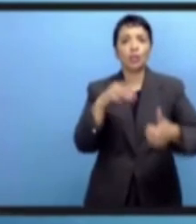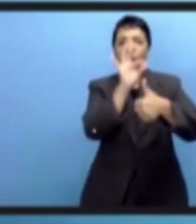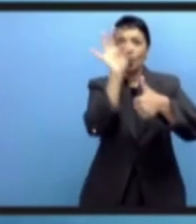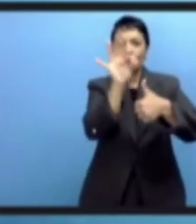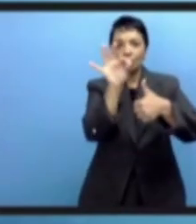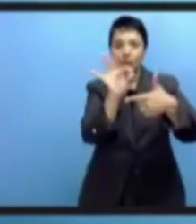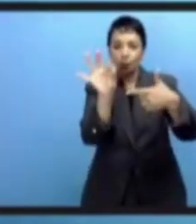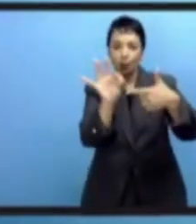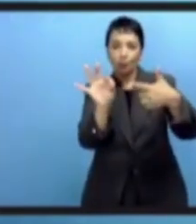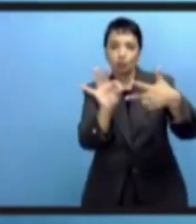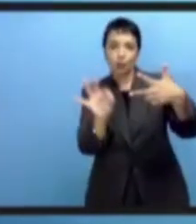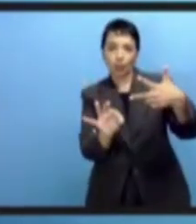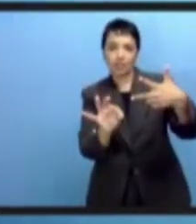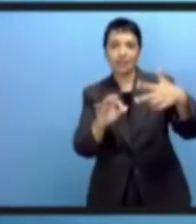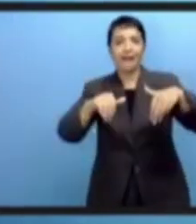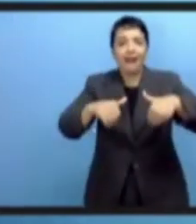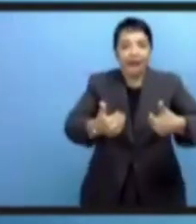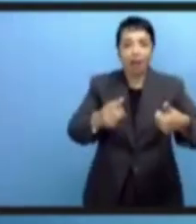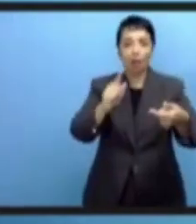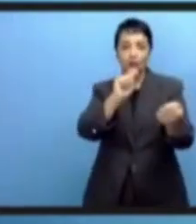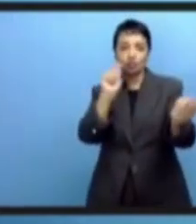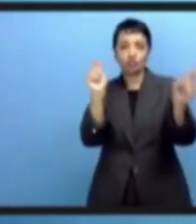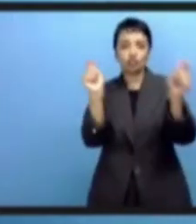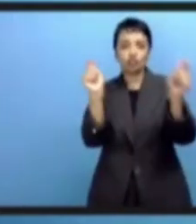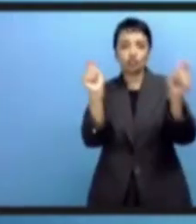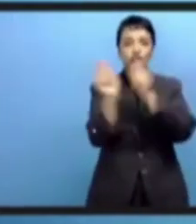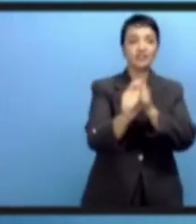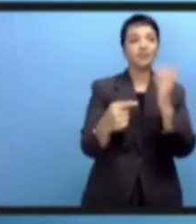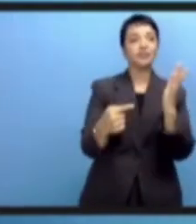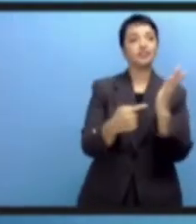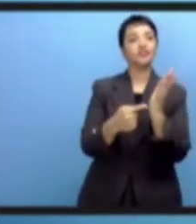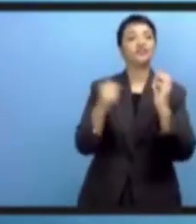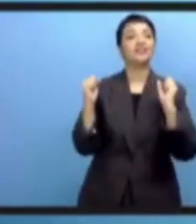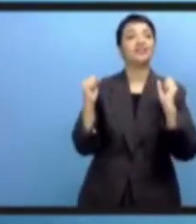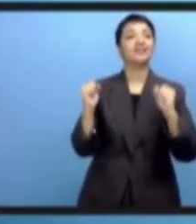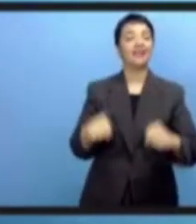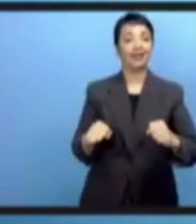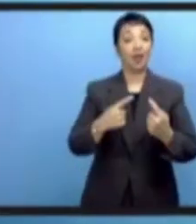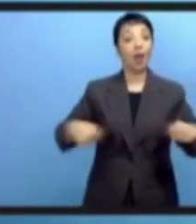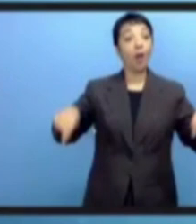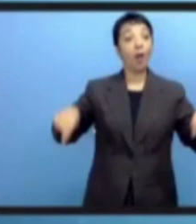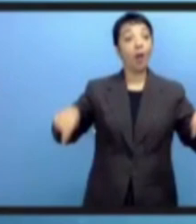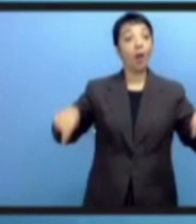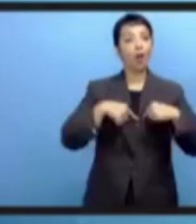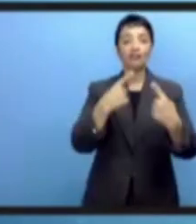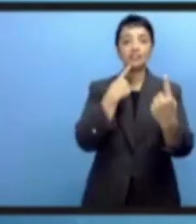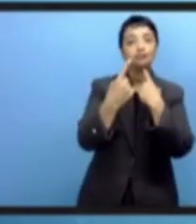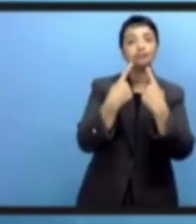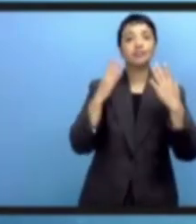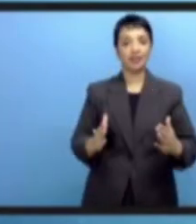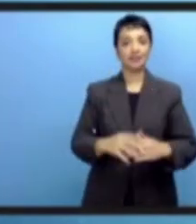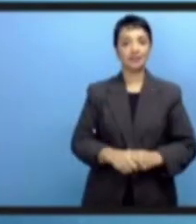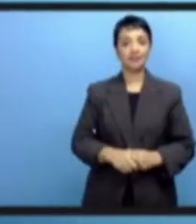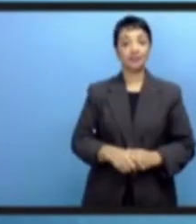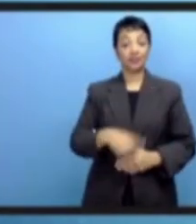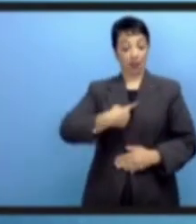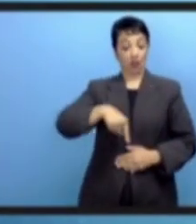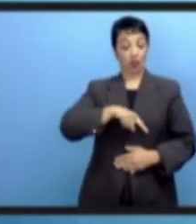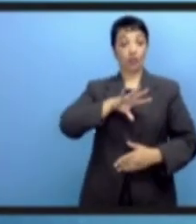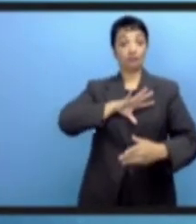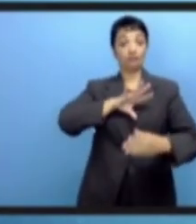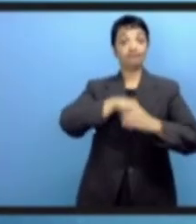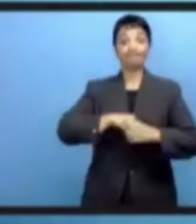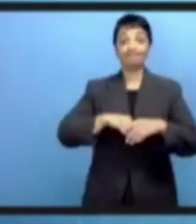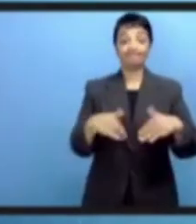госпожа Дорин в вступительном слове. Есть три ключевых вопроса на